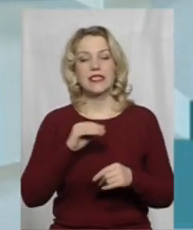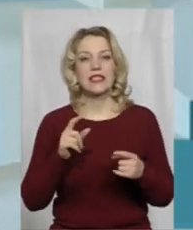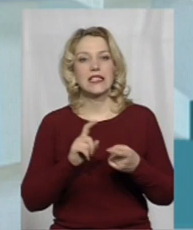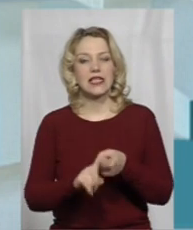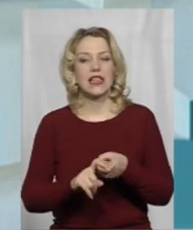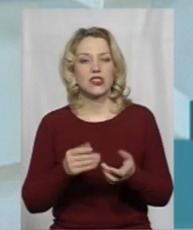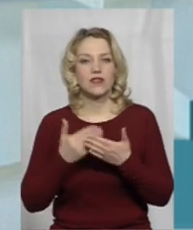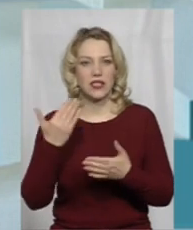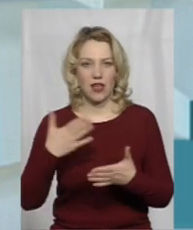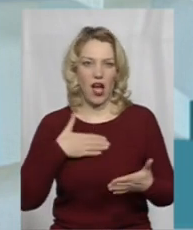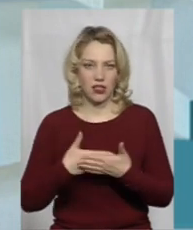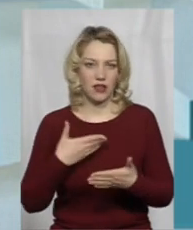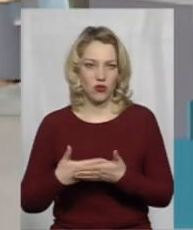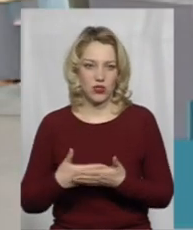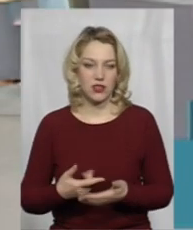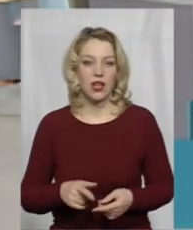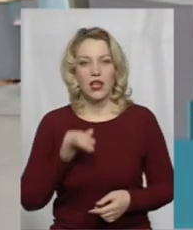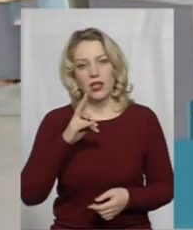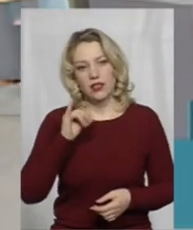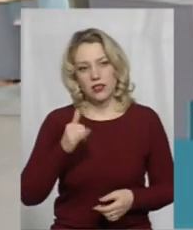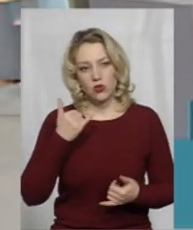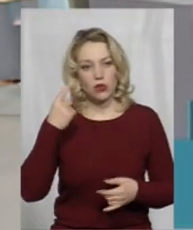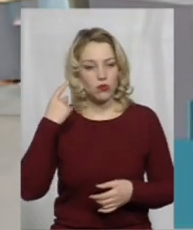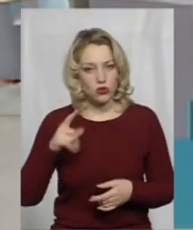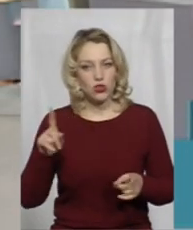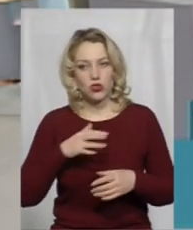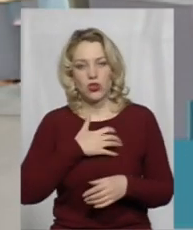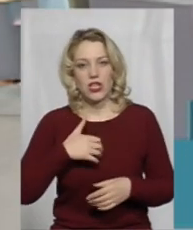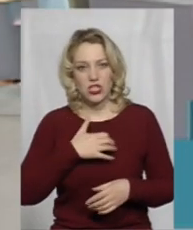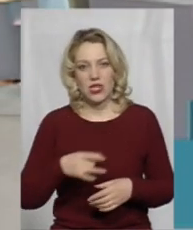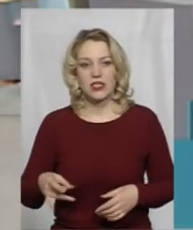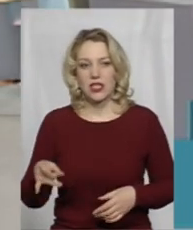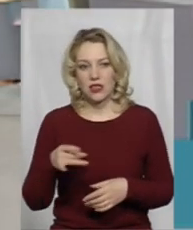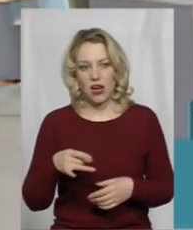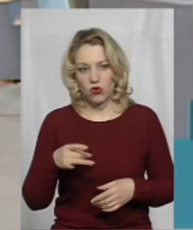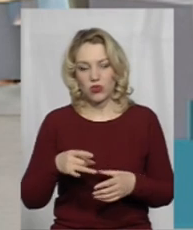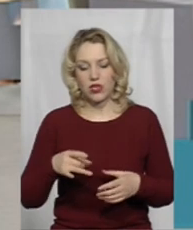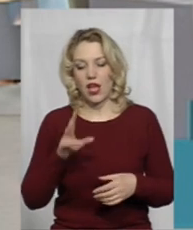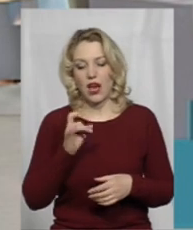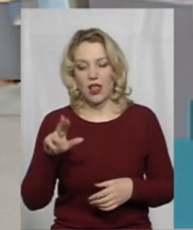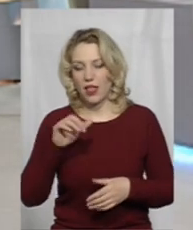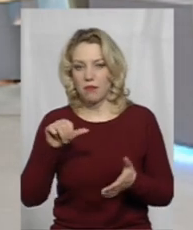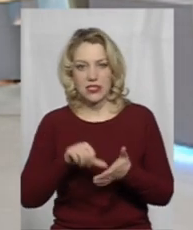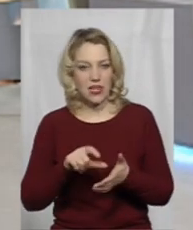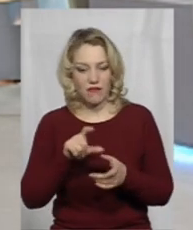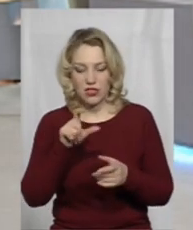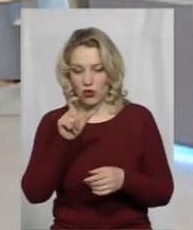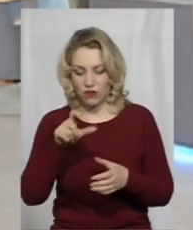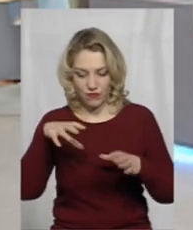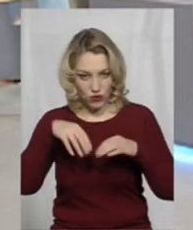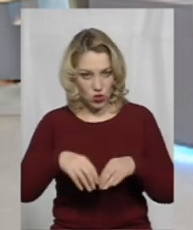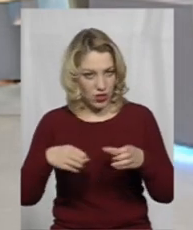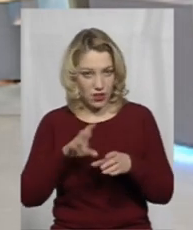залежить лише від їхньої активності. Отже, ми почули, що Дорожнянський район в громадській раді представлено не буде, ну, у складі.